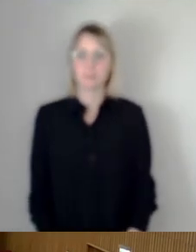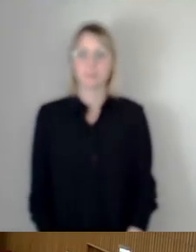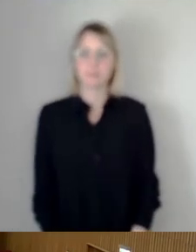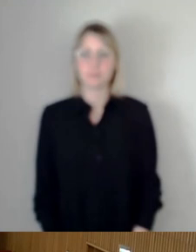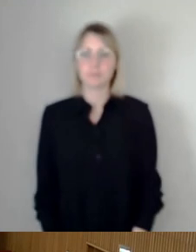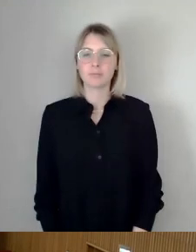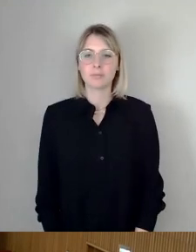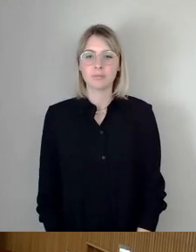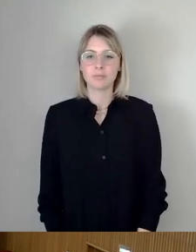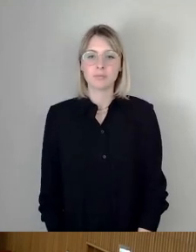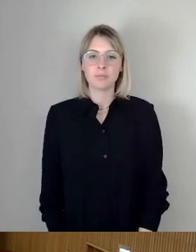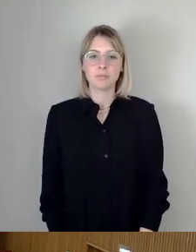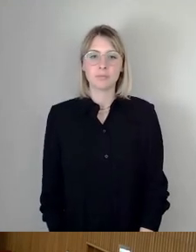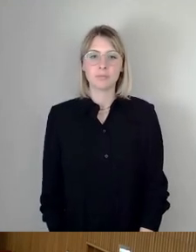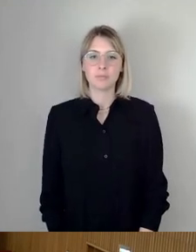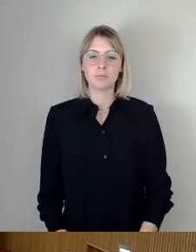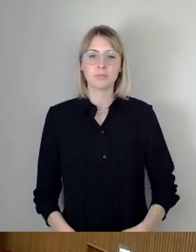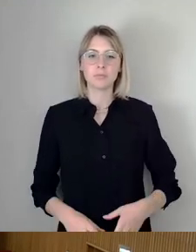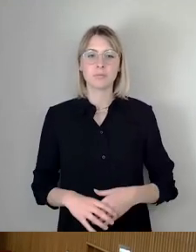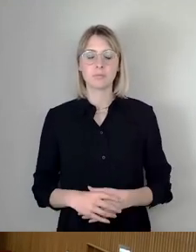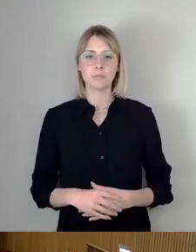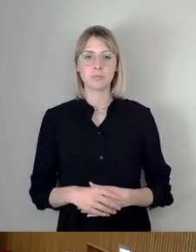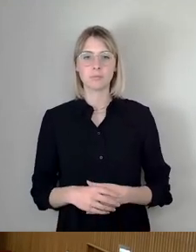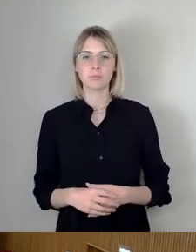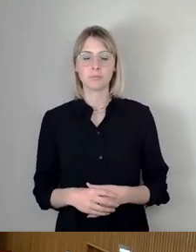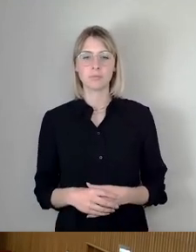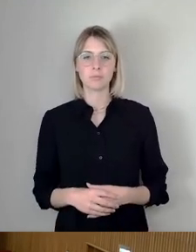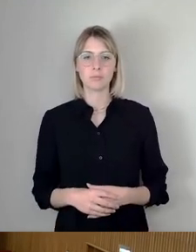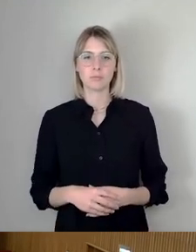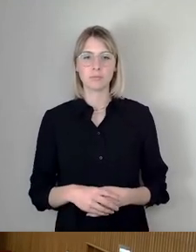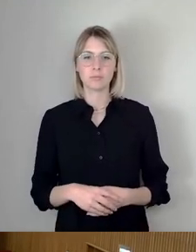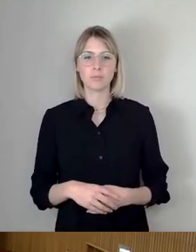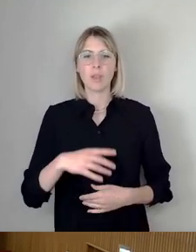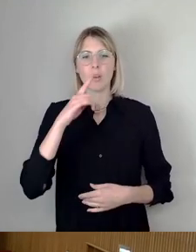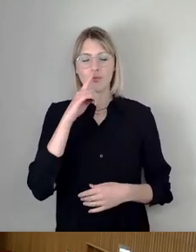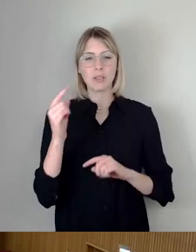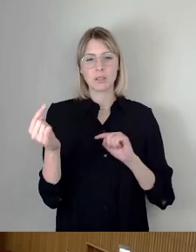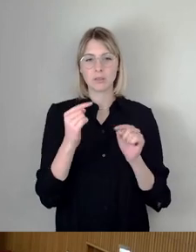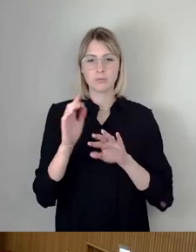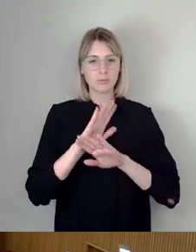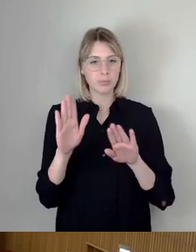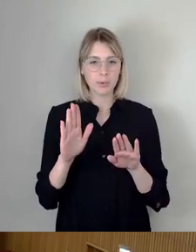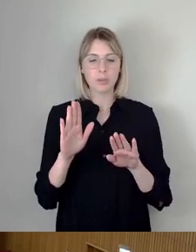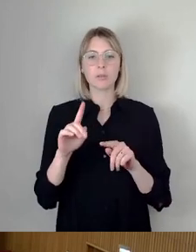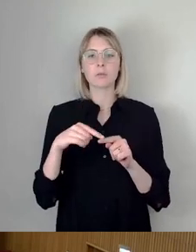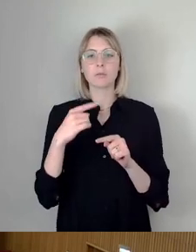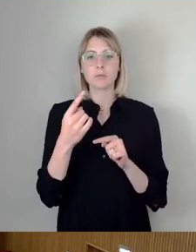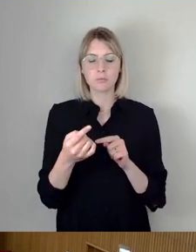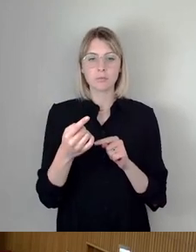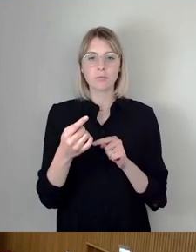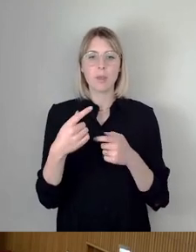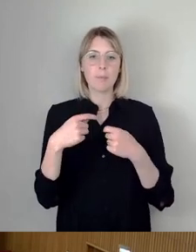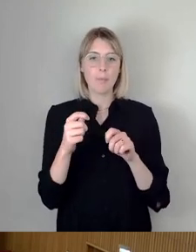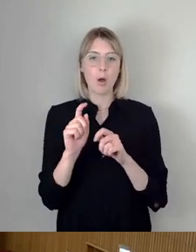Und wenn wir dann die Fraktions oder die Debatte abschließen könnten, würde der Baubürgermeister